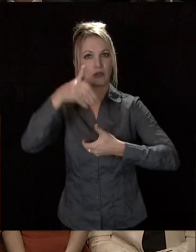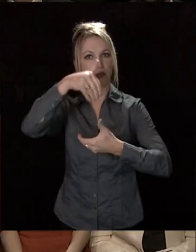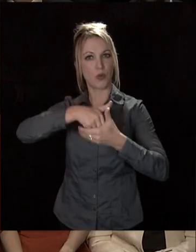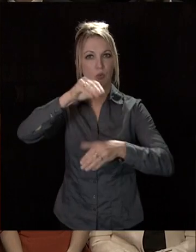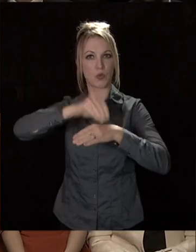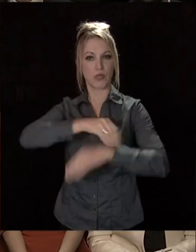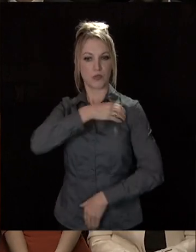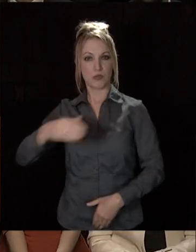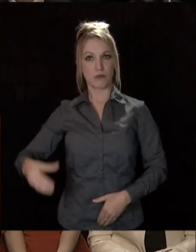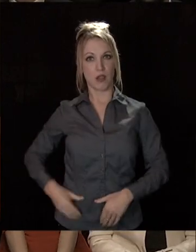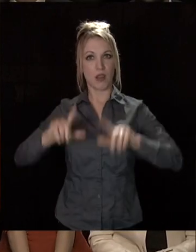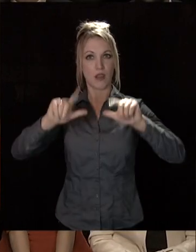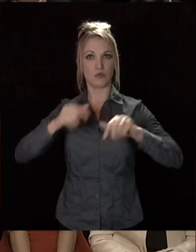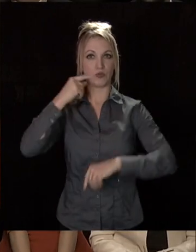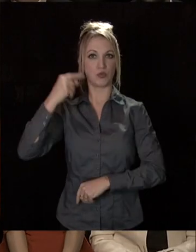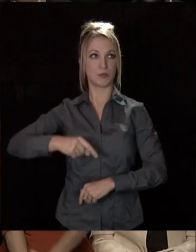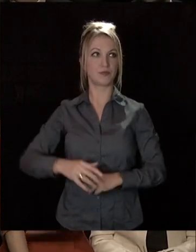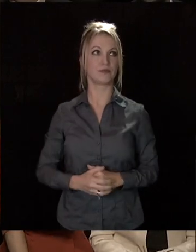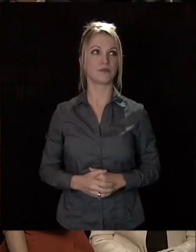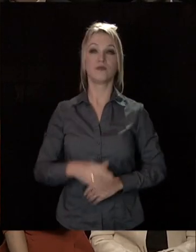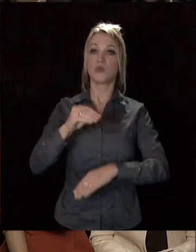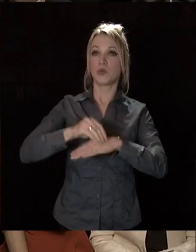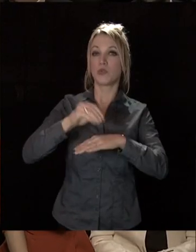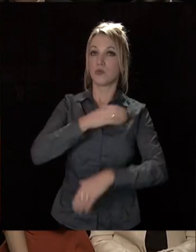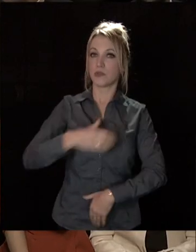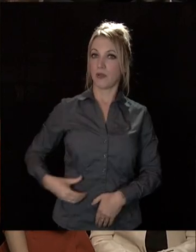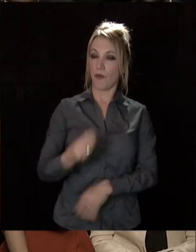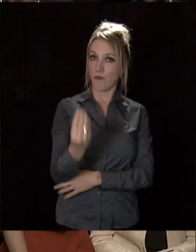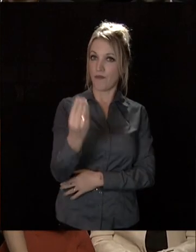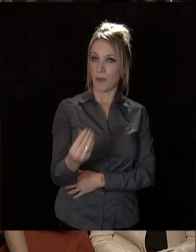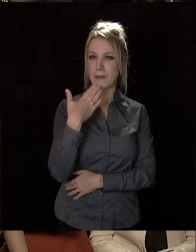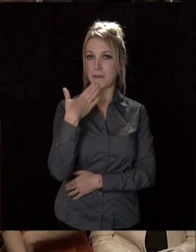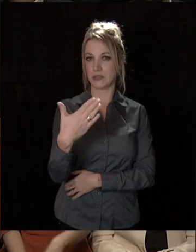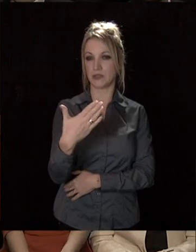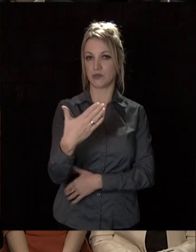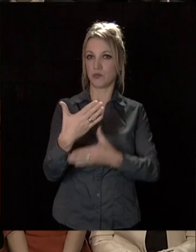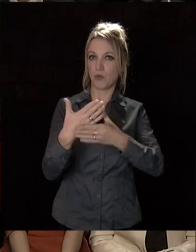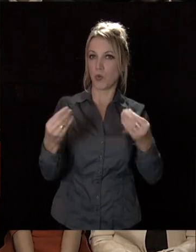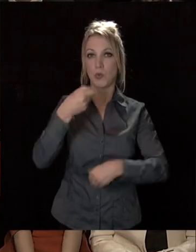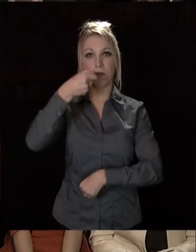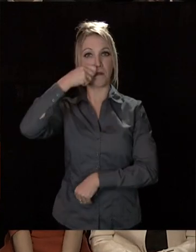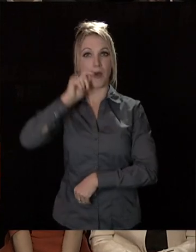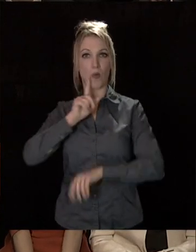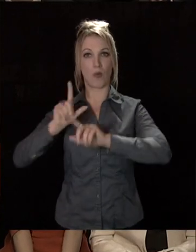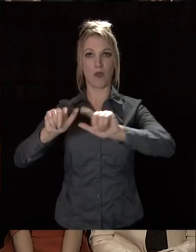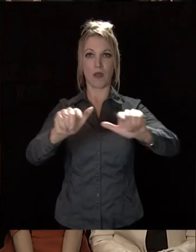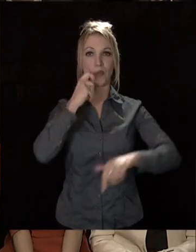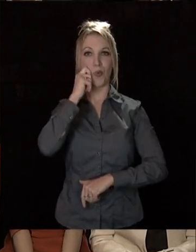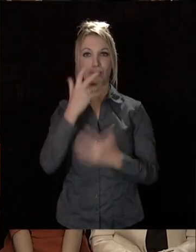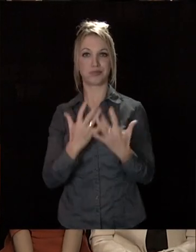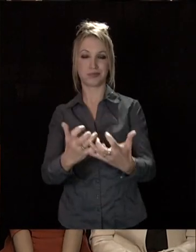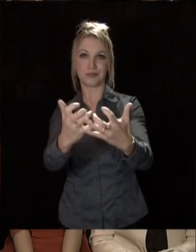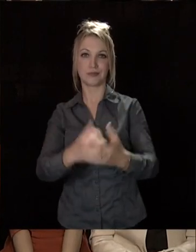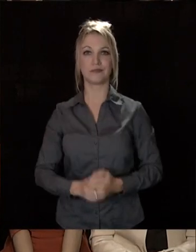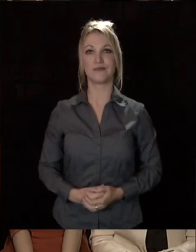municipal de Dijon, conseil municipal des enfants, que je remercie avec leurs parents d'être présents pour